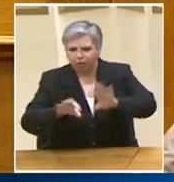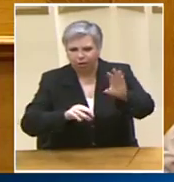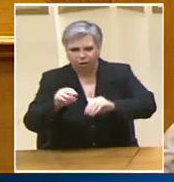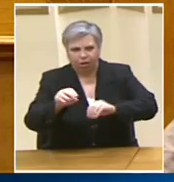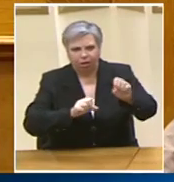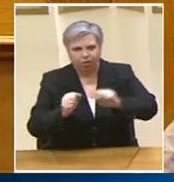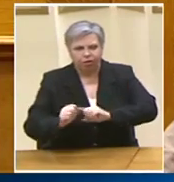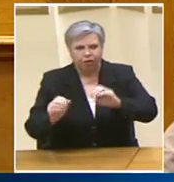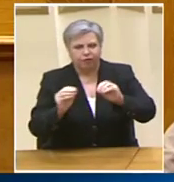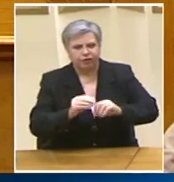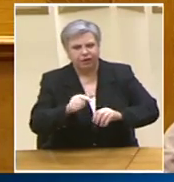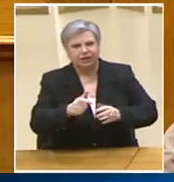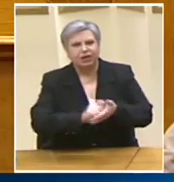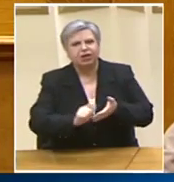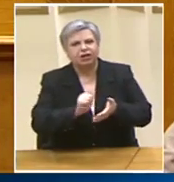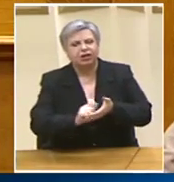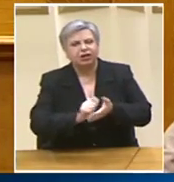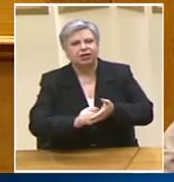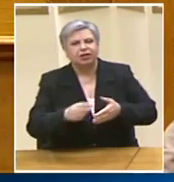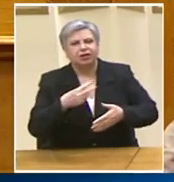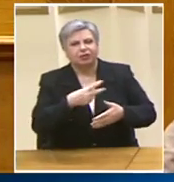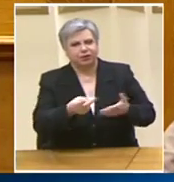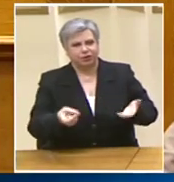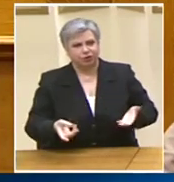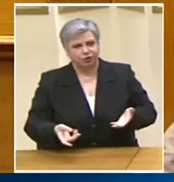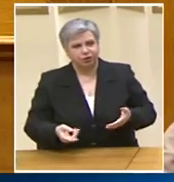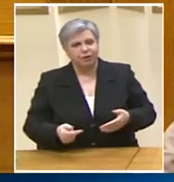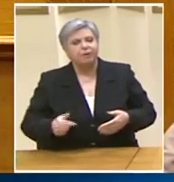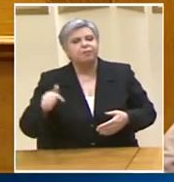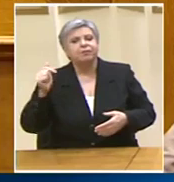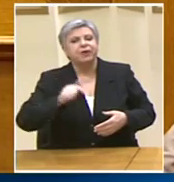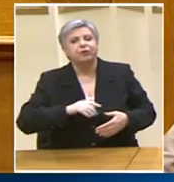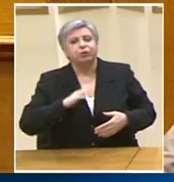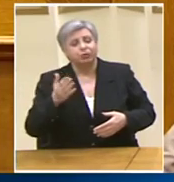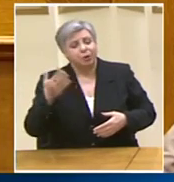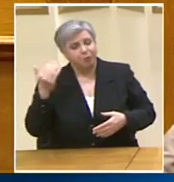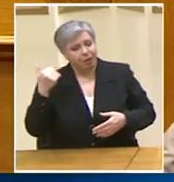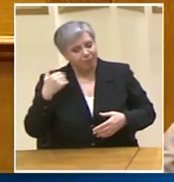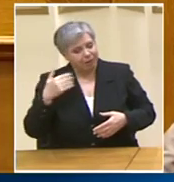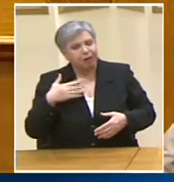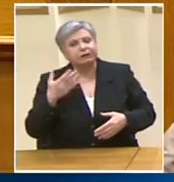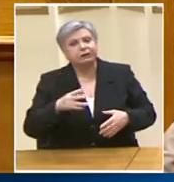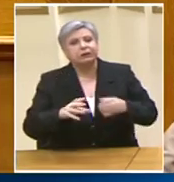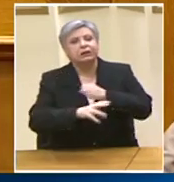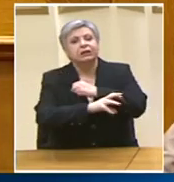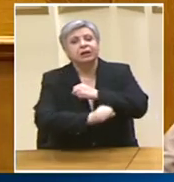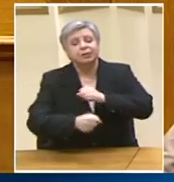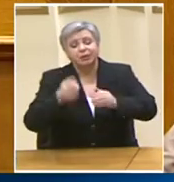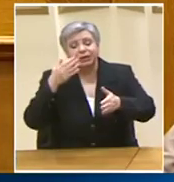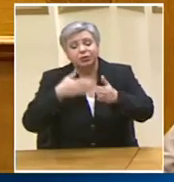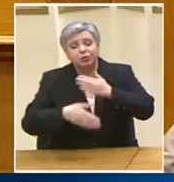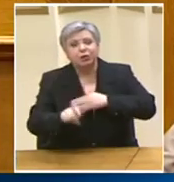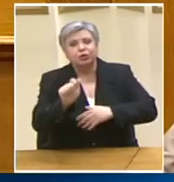Καταργώντας την επιλογή γραμματέων στα Υπουργεία Μέσο ΑΣΕΠ Που υποβαθμίζουν